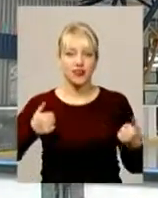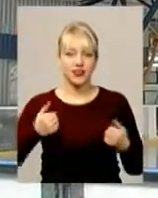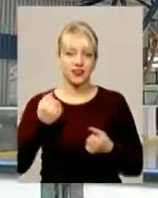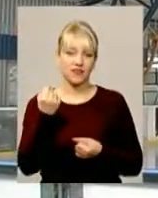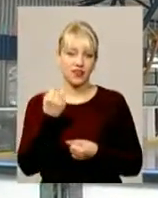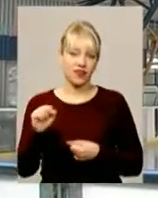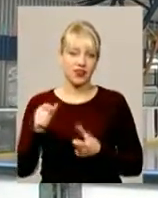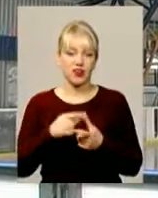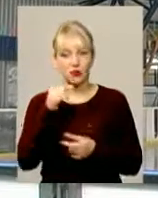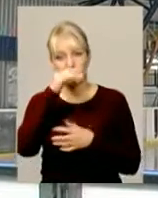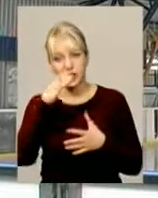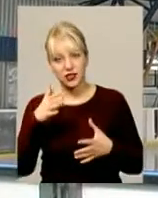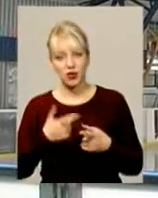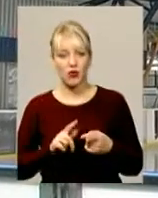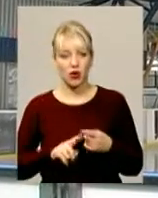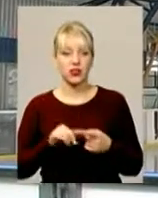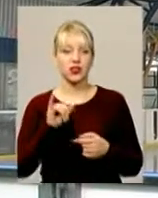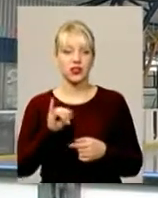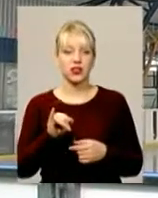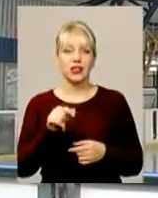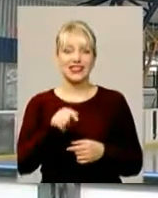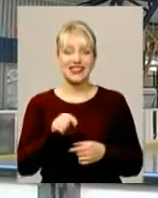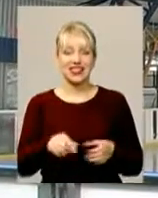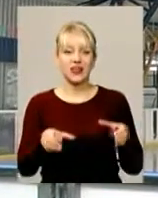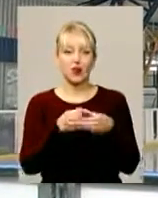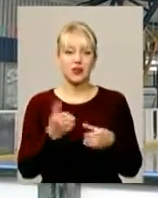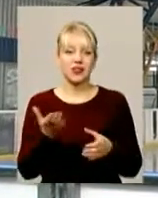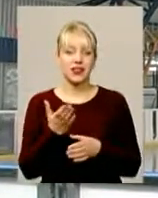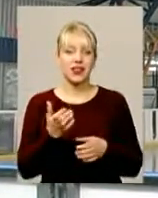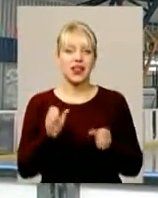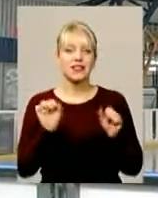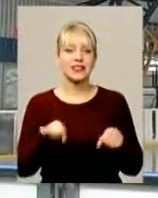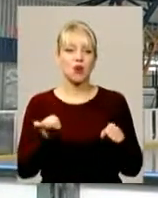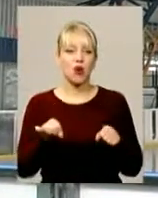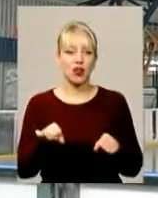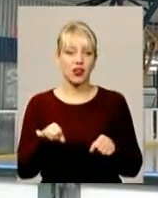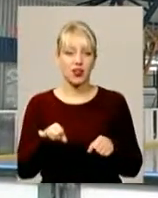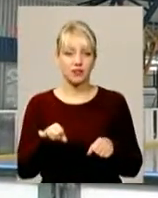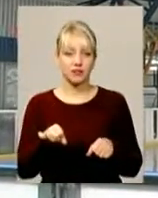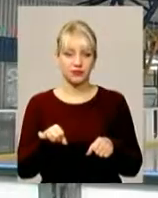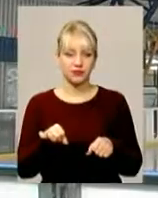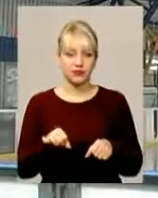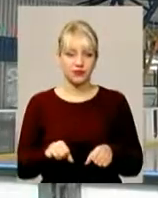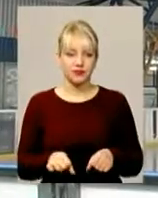Тобто, в цій грі повезло тій команді, яка мала більше, як кажуть,